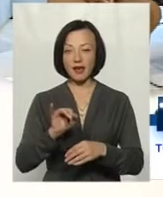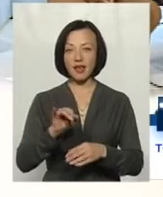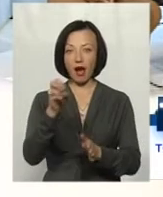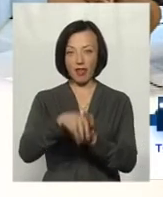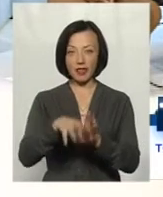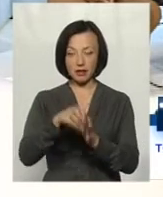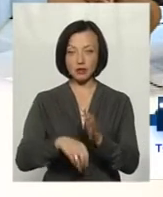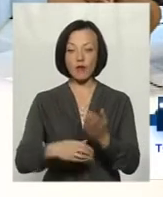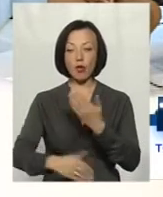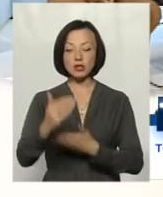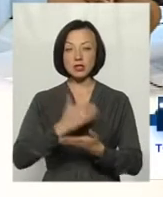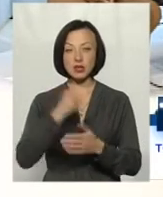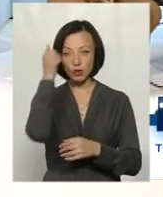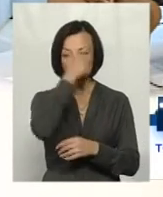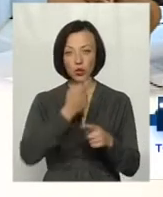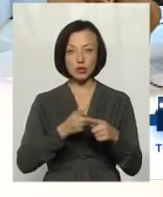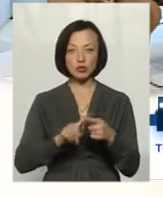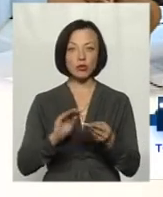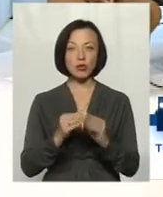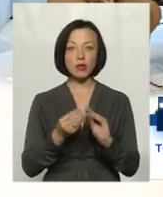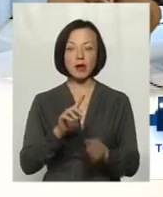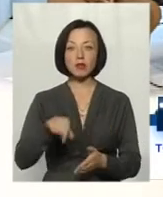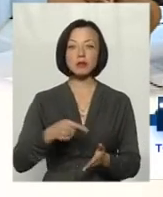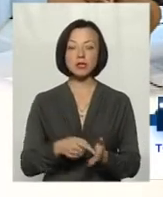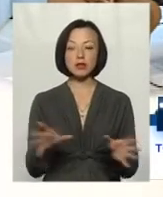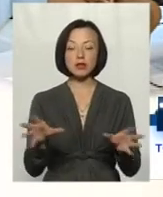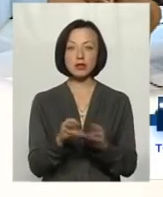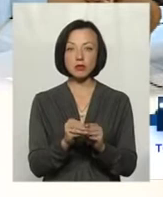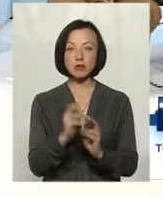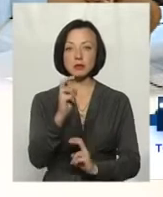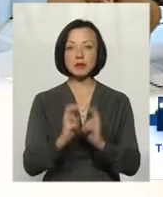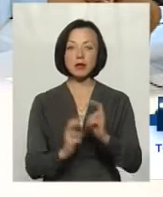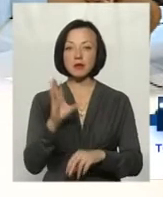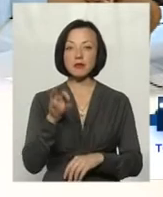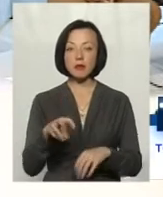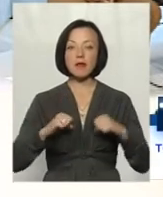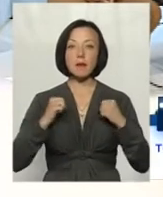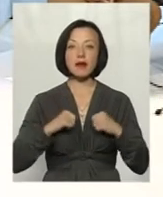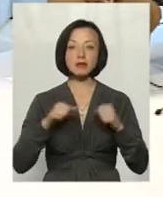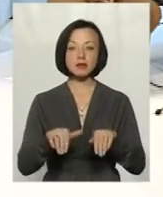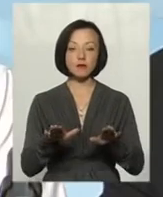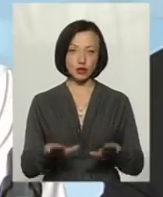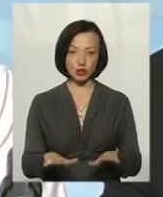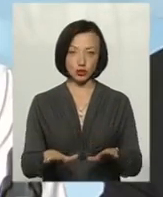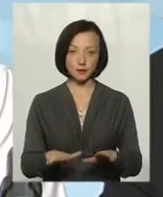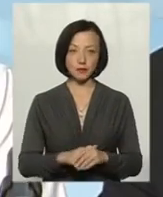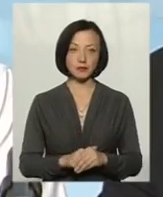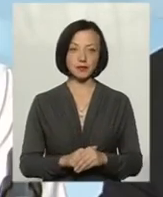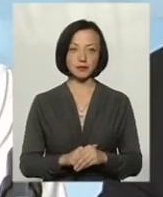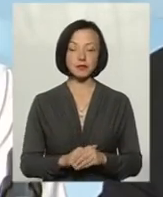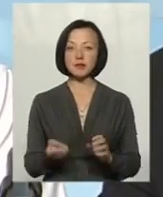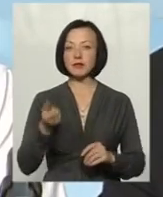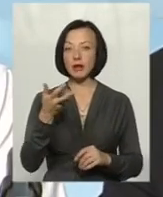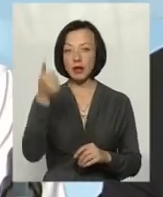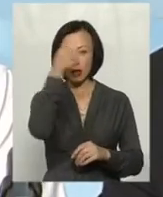даний час, в останні роки, оцю проблему місто разом з підприємством намагається вирішити. Буквально